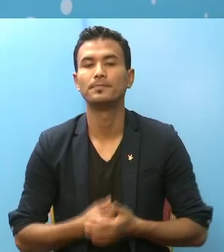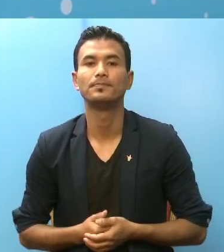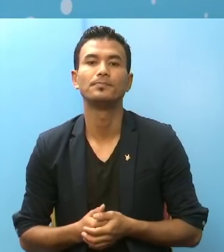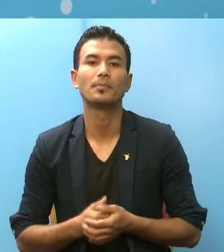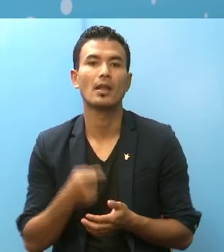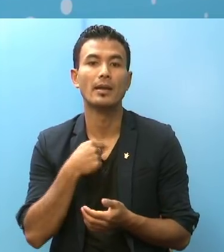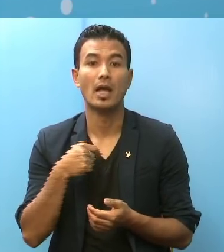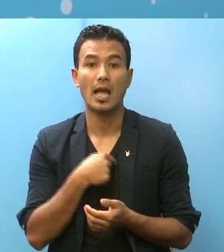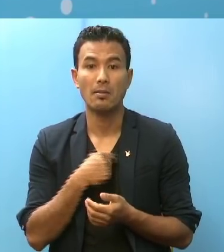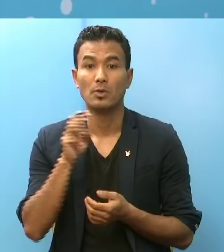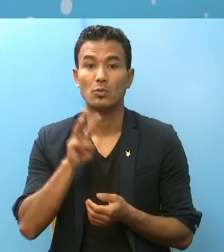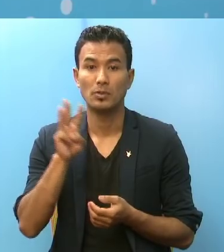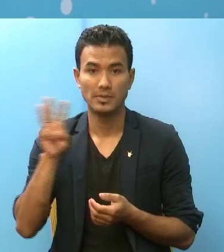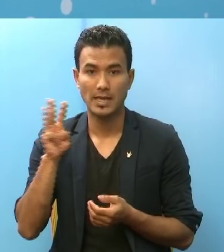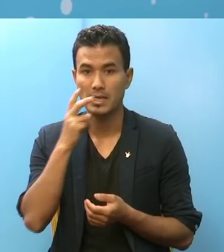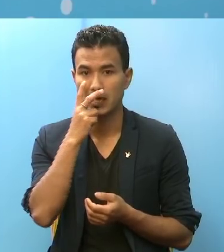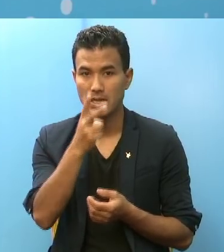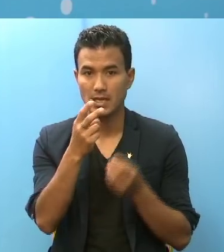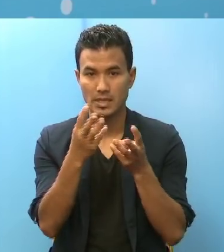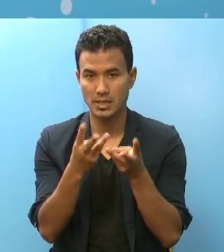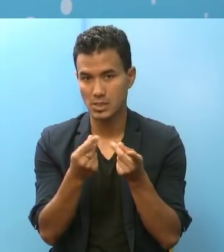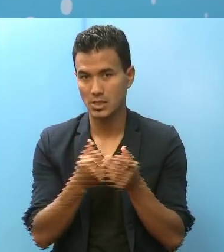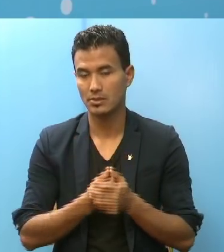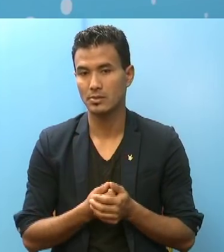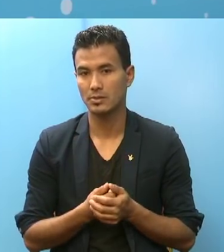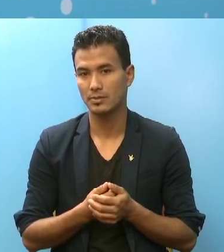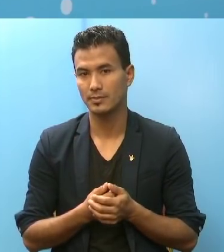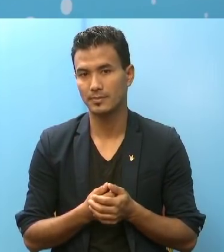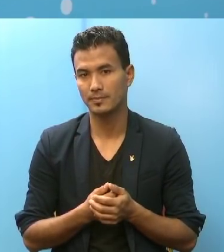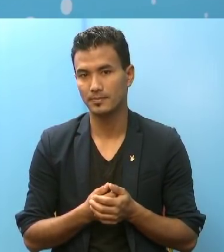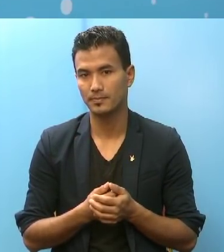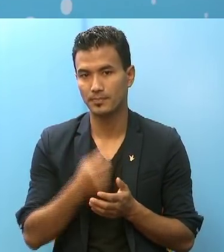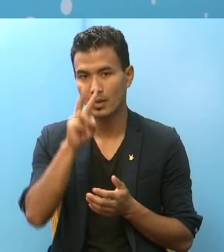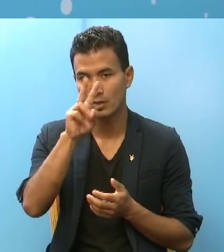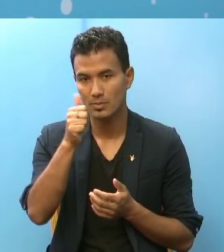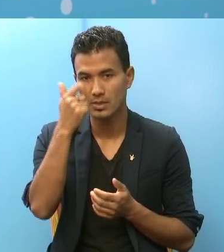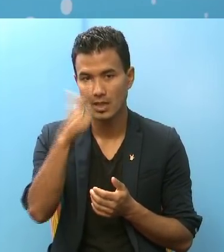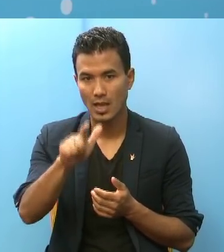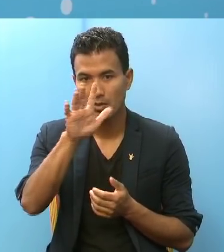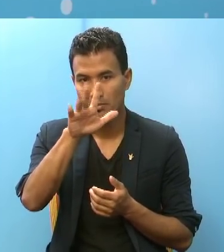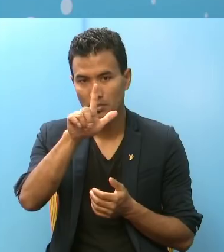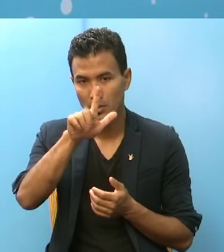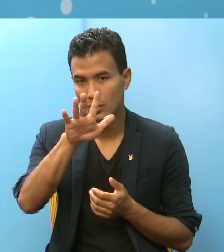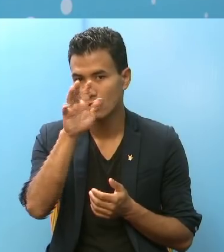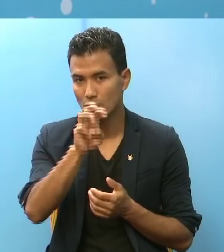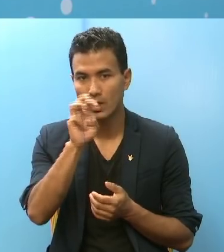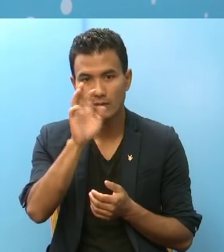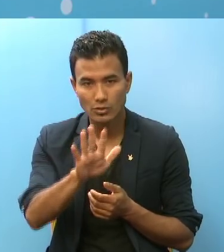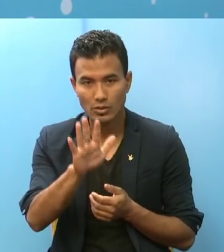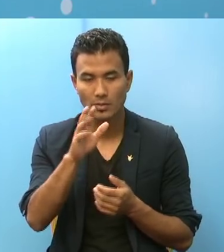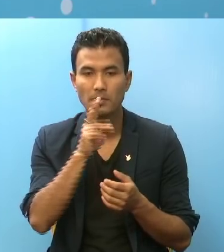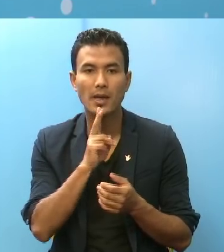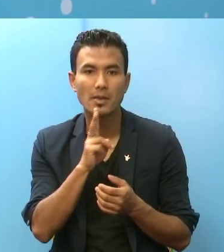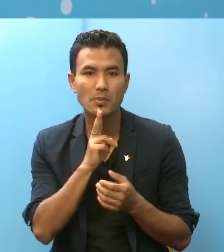हाम्रों वेश्ट साइब एरने को संख्या 26,55,000 च रा